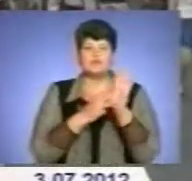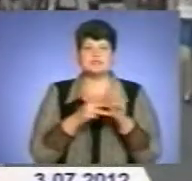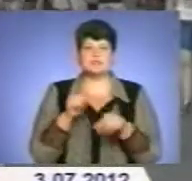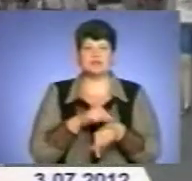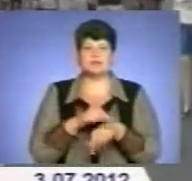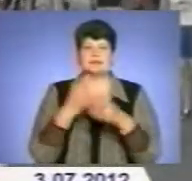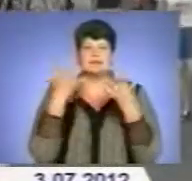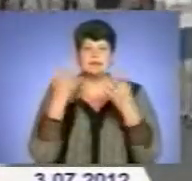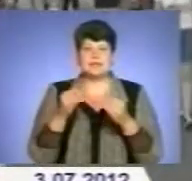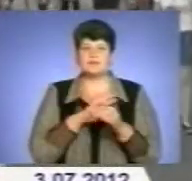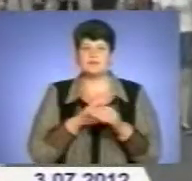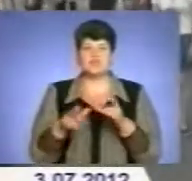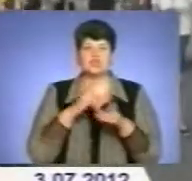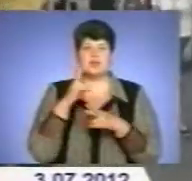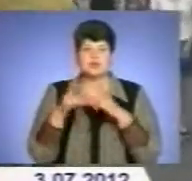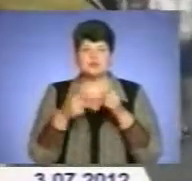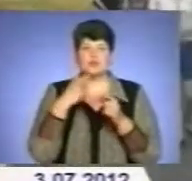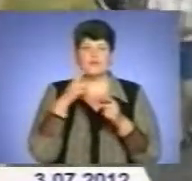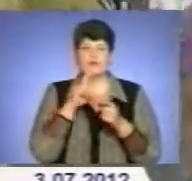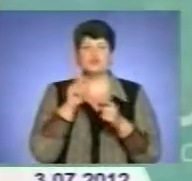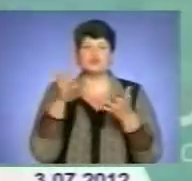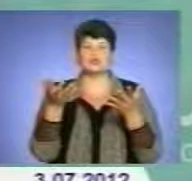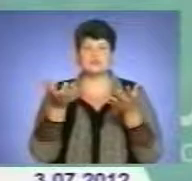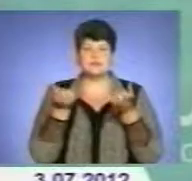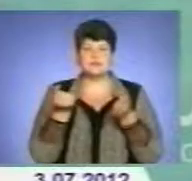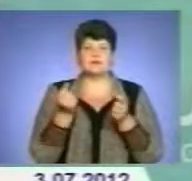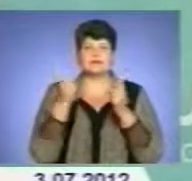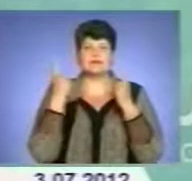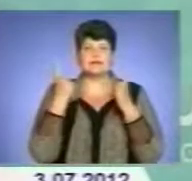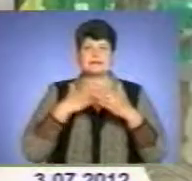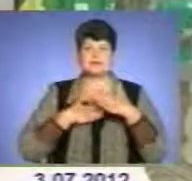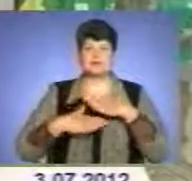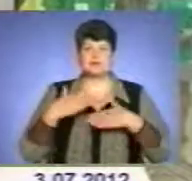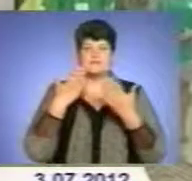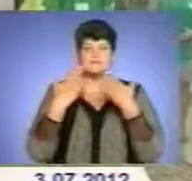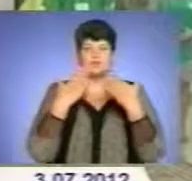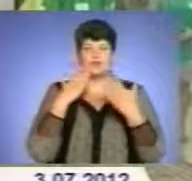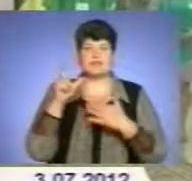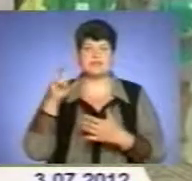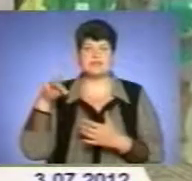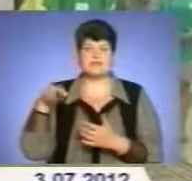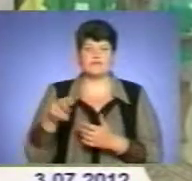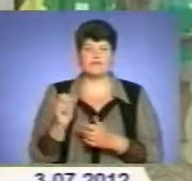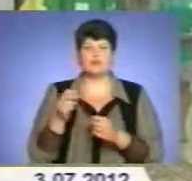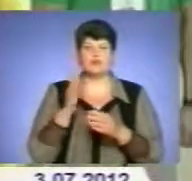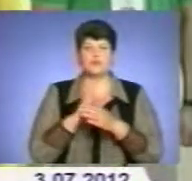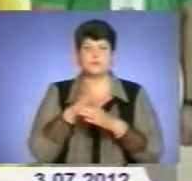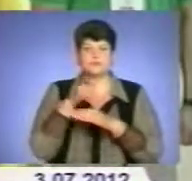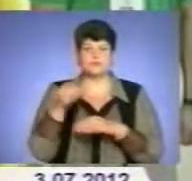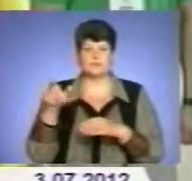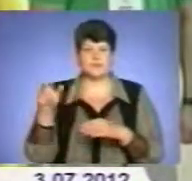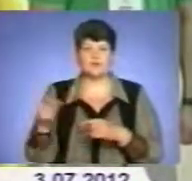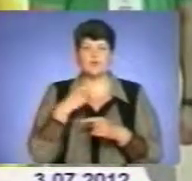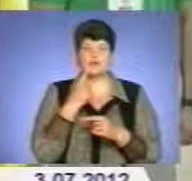Утім, вони не скаржаться, навпаки запевняють, що отримували неабияке задоволення від спілкування з гостями Євро. І, звичайно, почували, що роблять свій